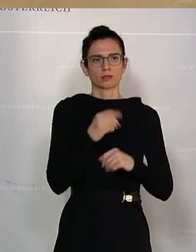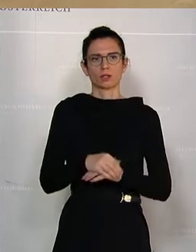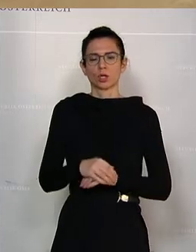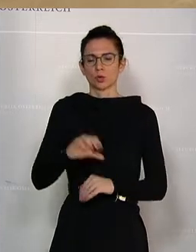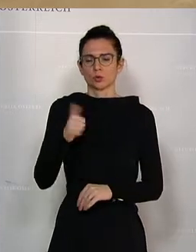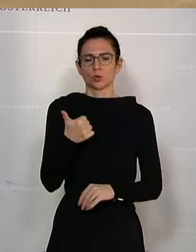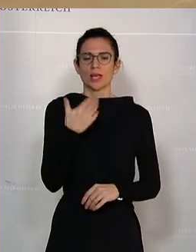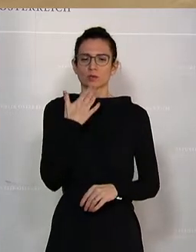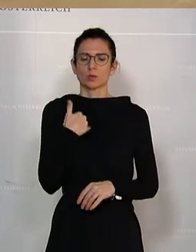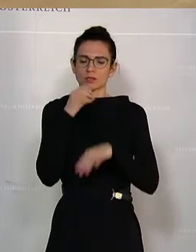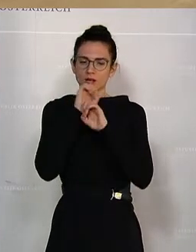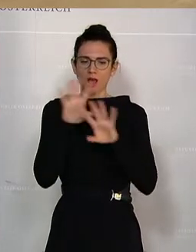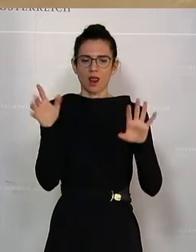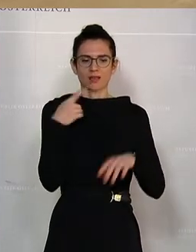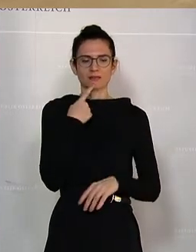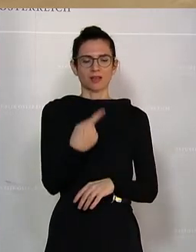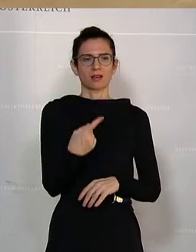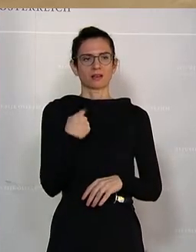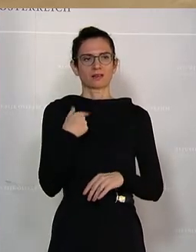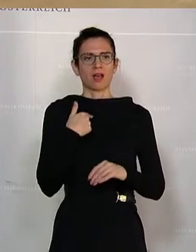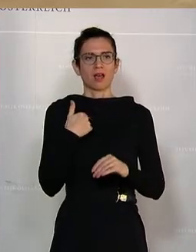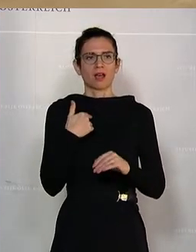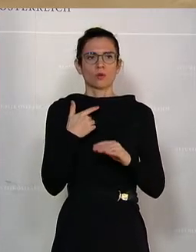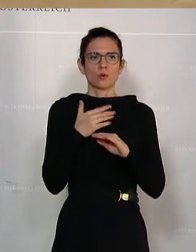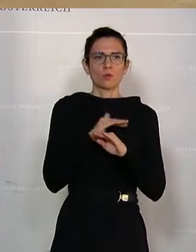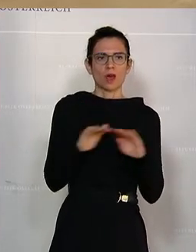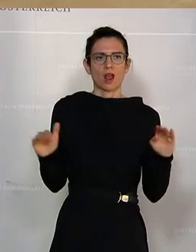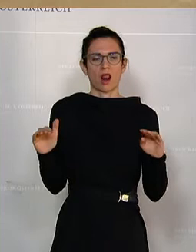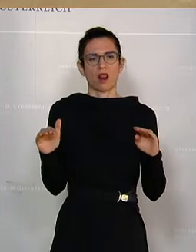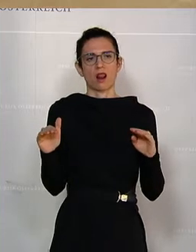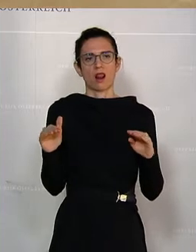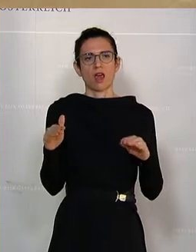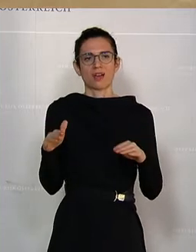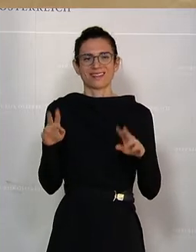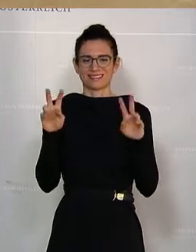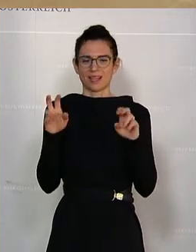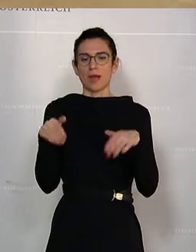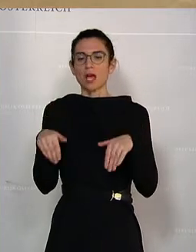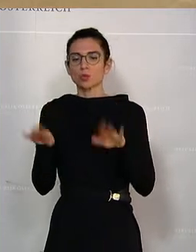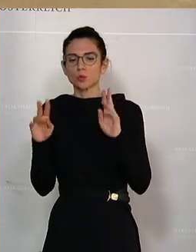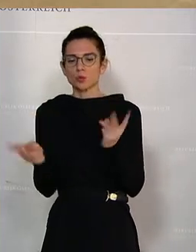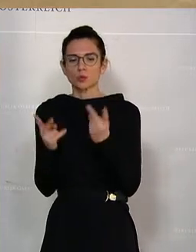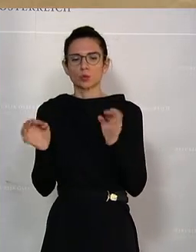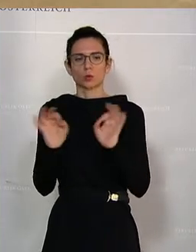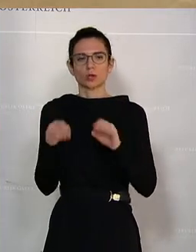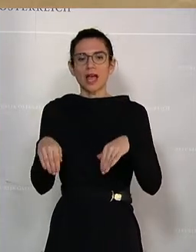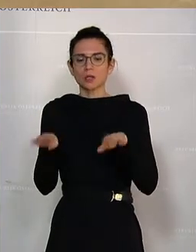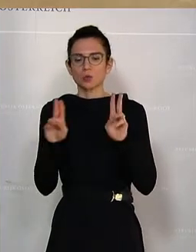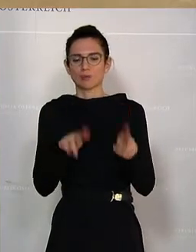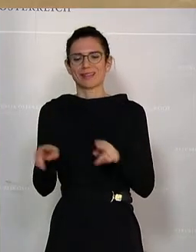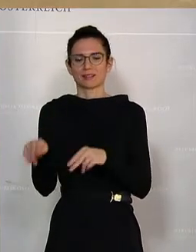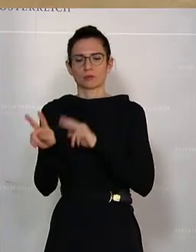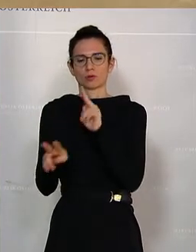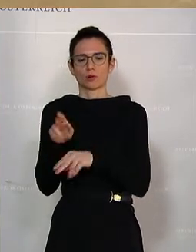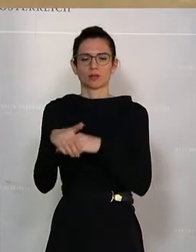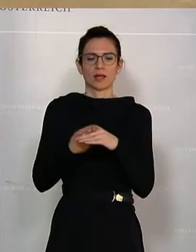mal ganz klar betonen, dass auf allen Ebenen, wo Asylsuchende oder Asylberechtigte betreut werden, sei es